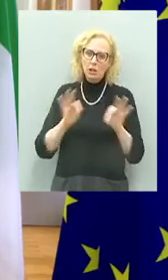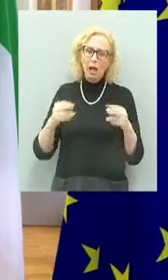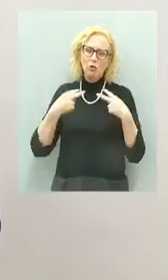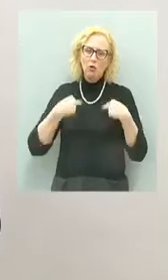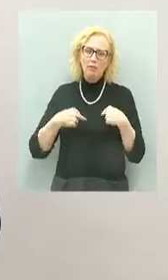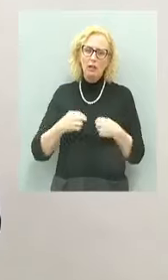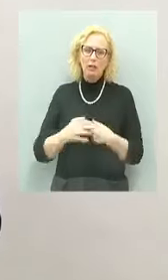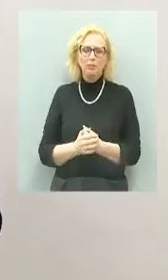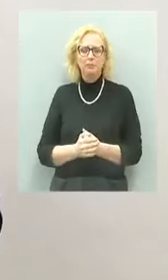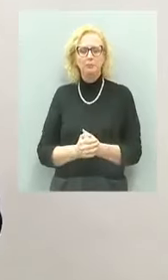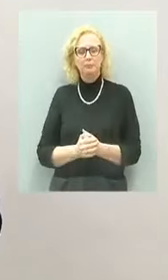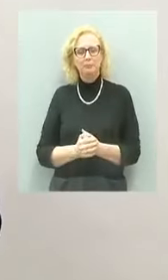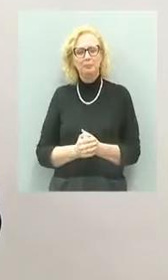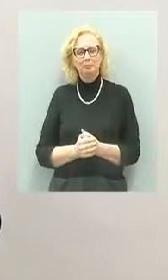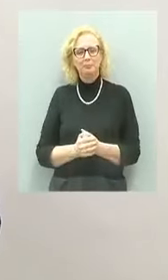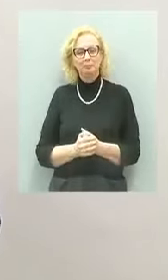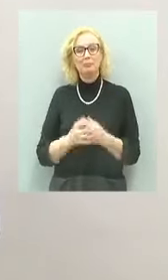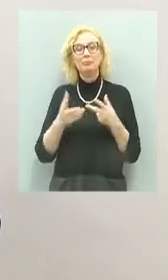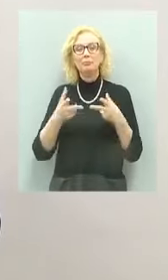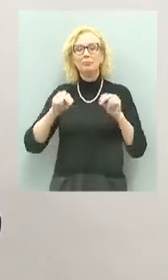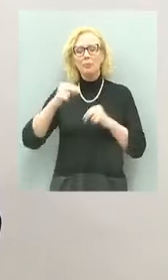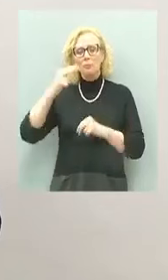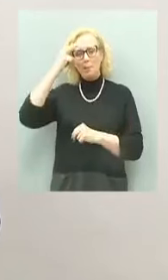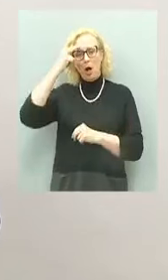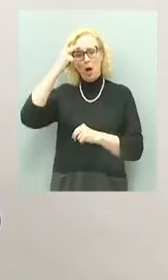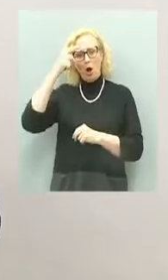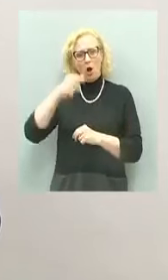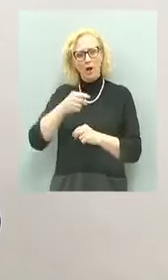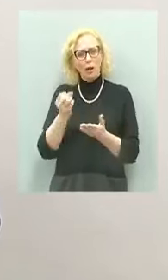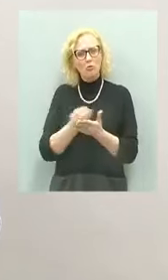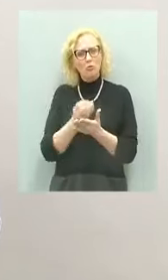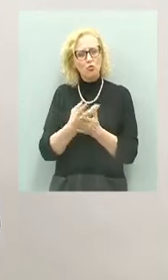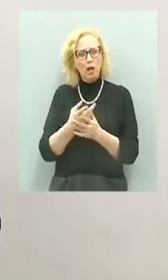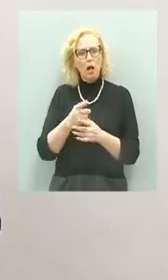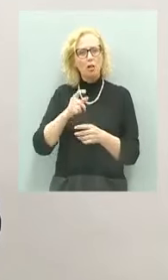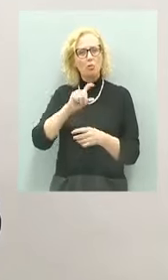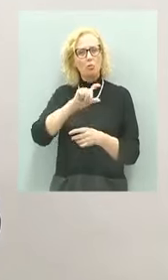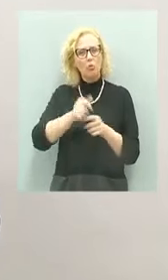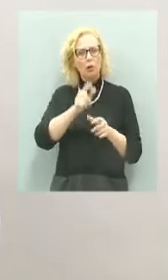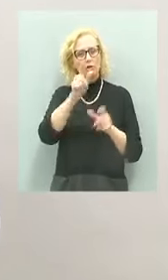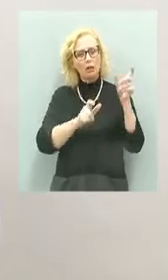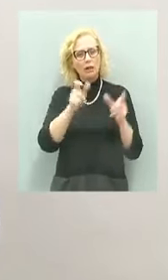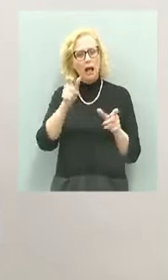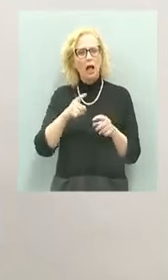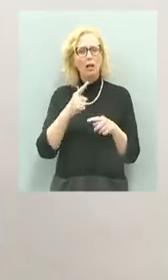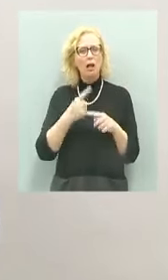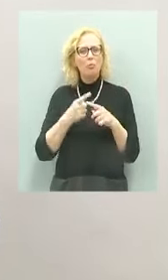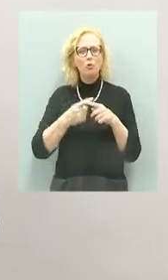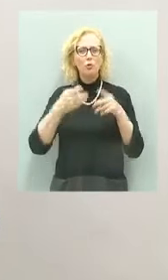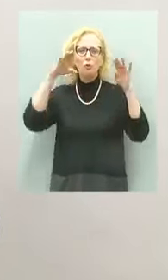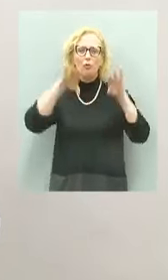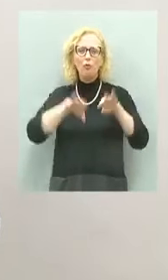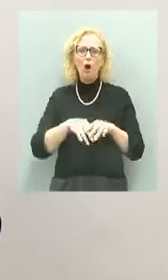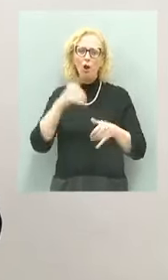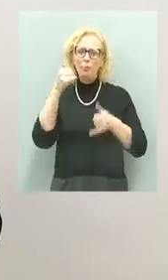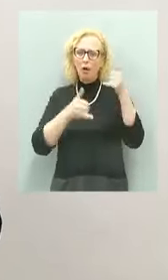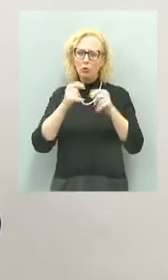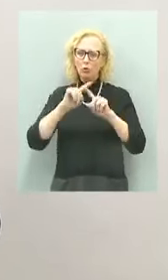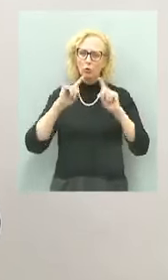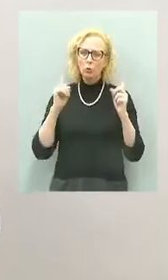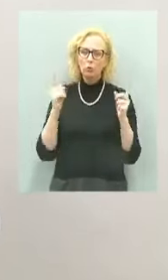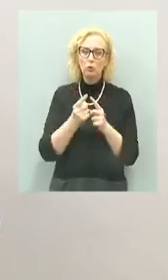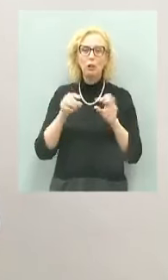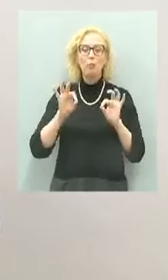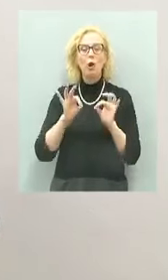umana. Rinnovare la memoria della tragedia degli italiani e di tutte le vittime delle foibe è un impegno